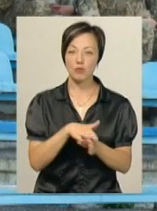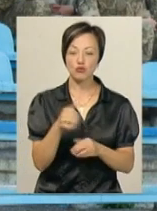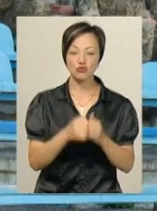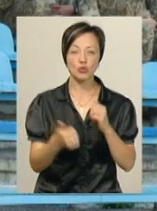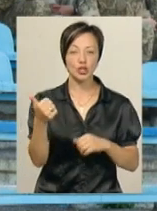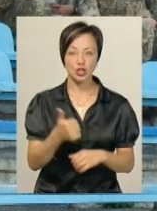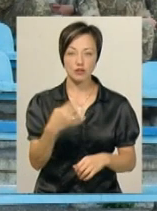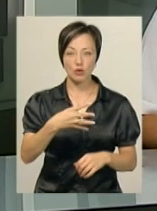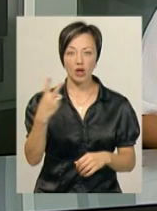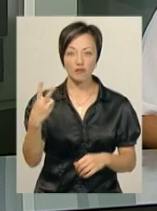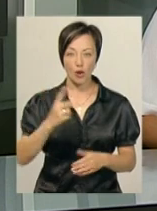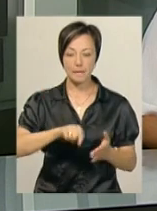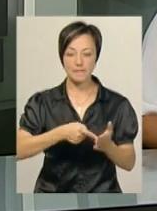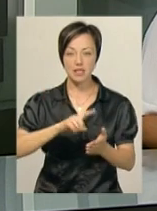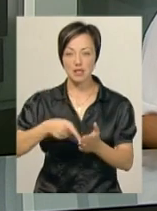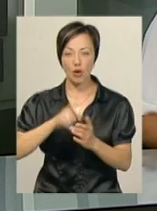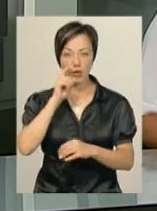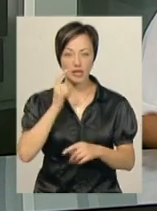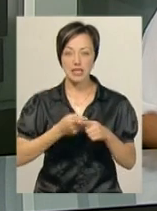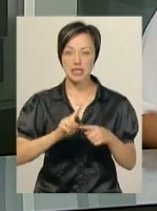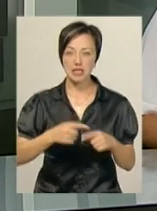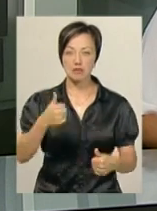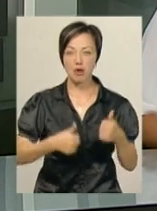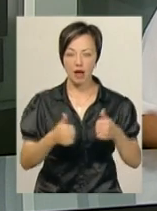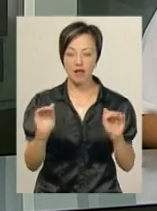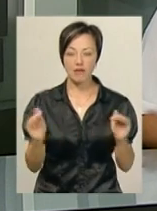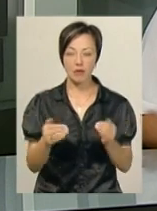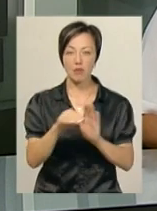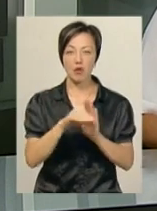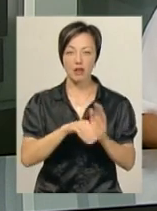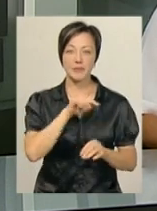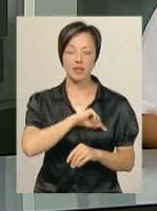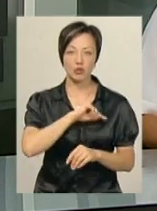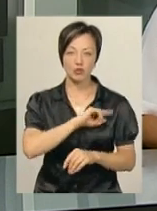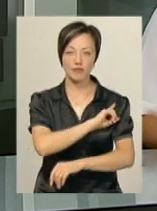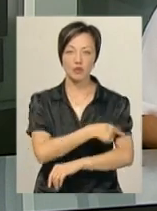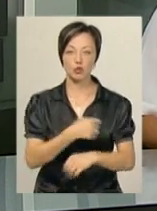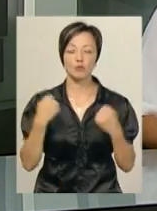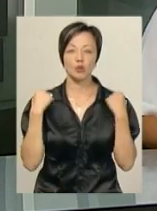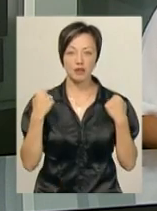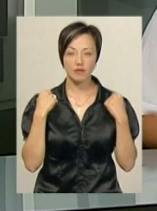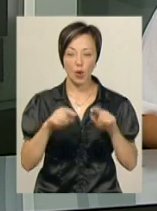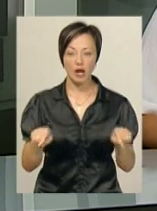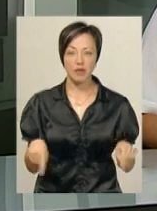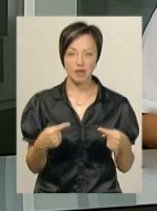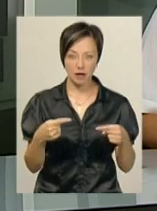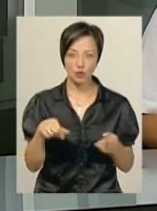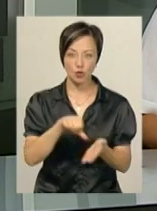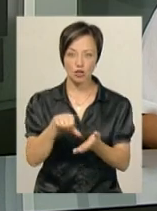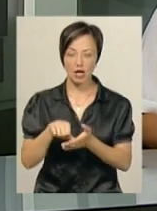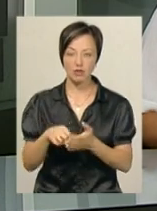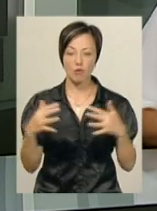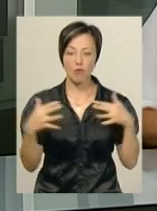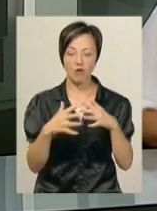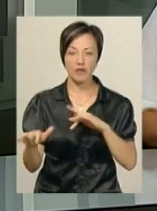щотижня у 42 містах України. І ці змагання в рамках програми психологічної і фізкультурно-спортивної реабілітації учасників